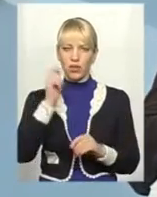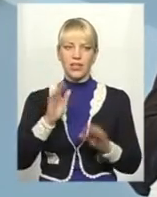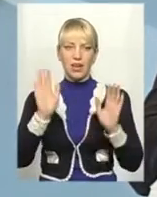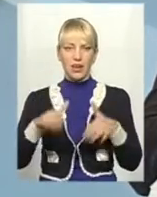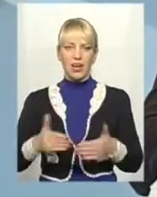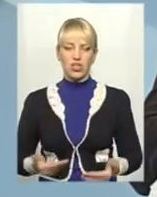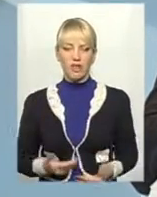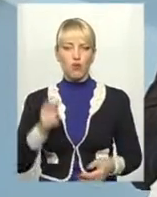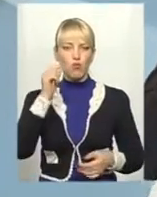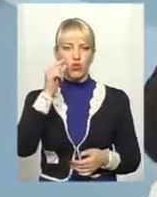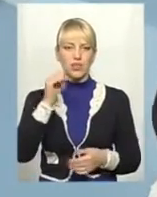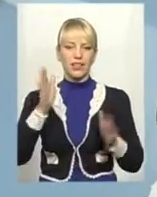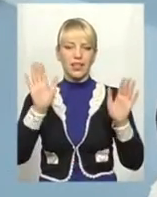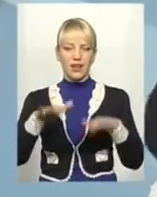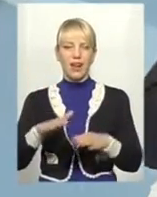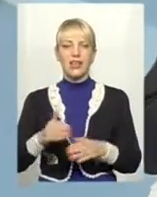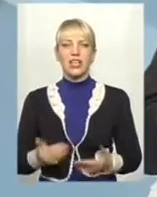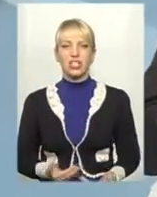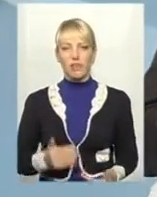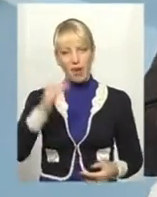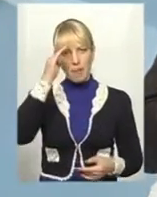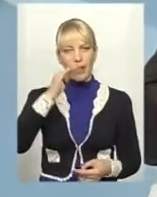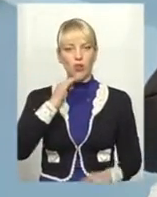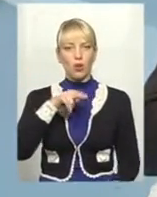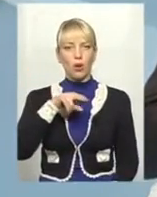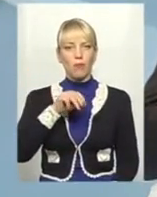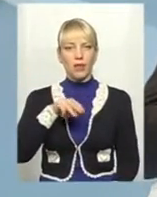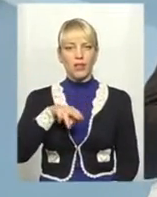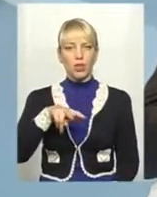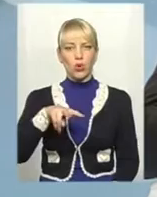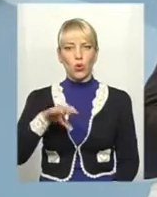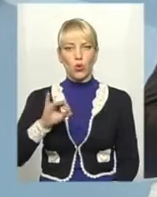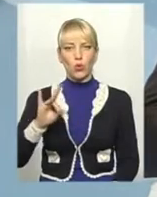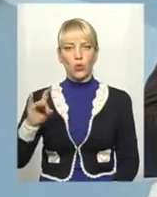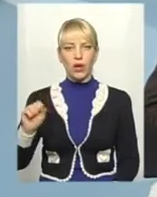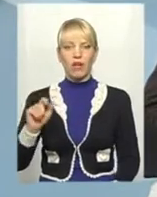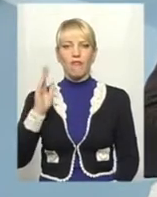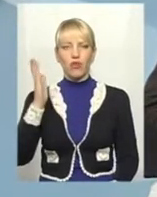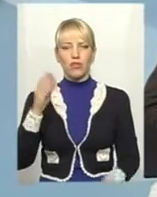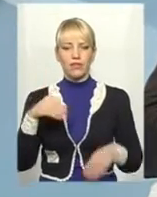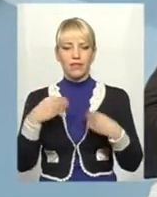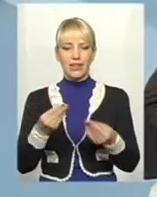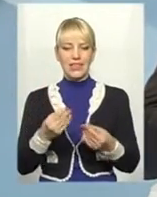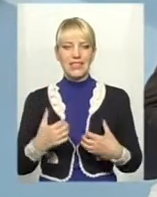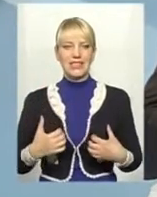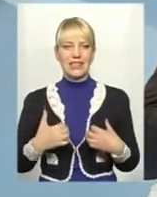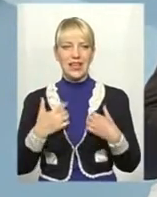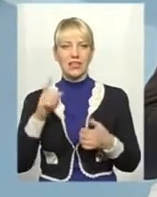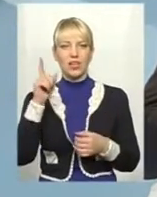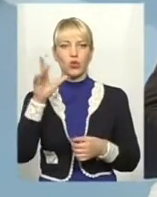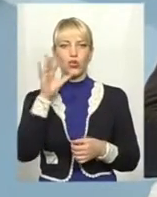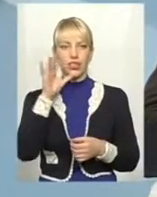хай живе батько Петлюра. Вони наводили страх на той час, але це були